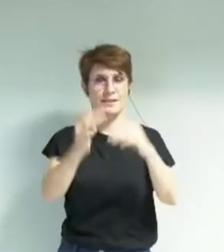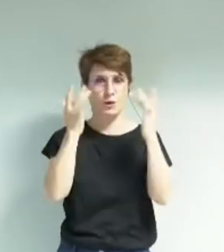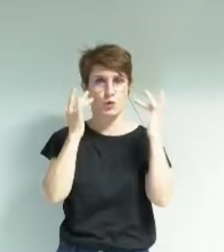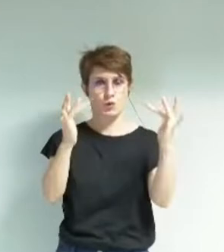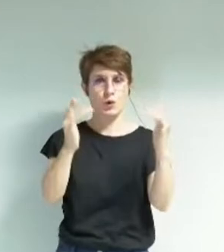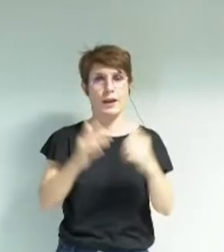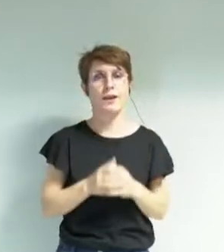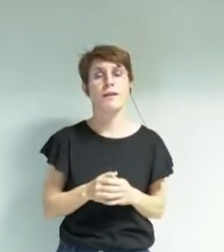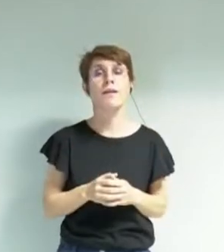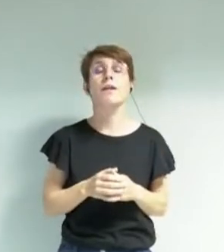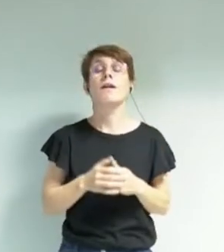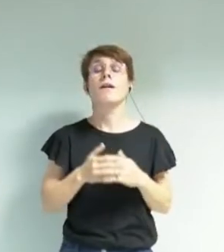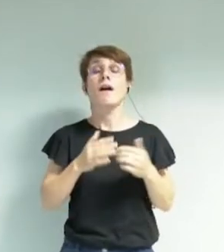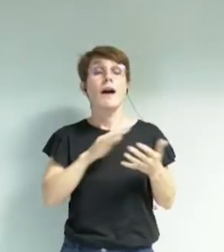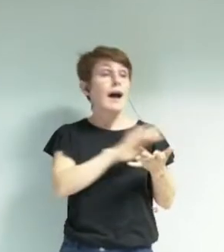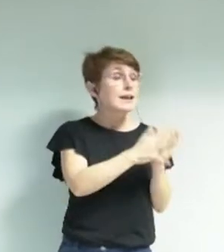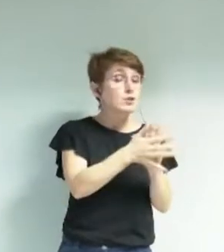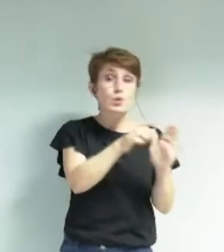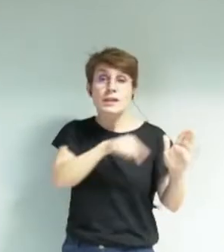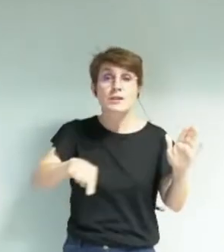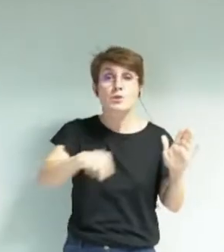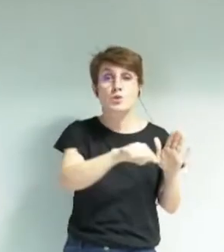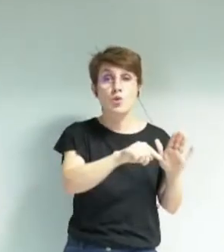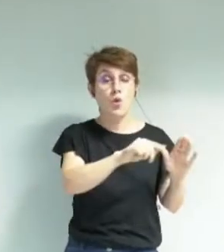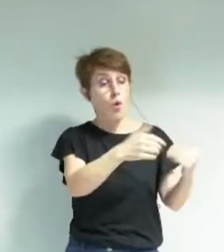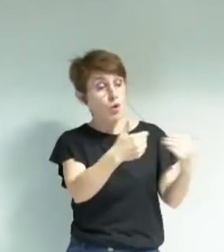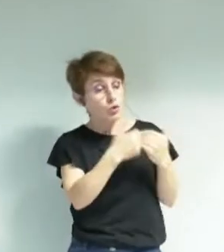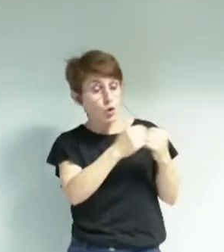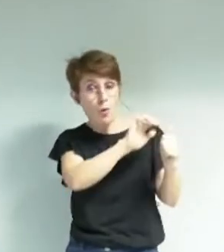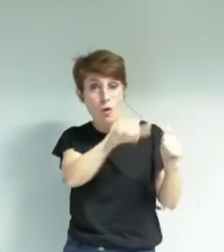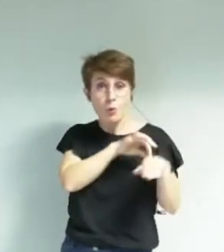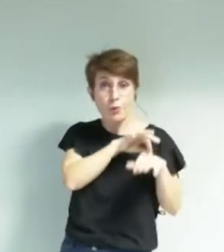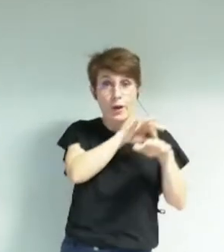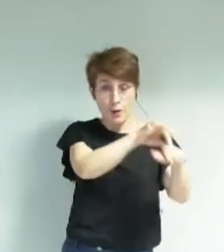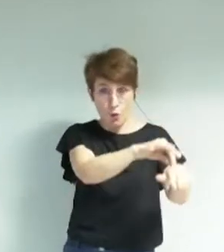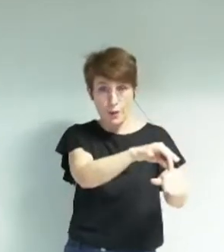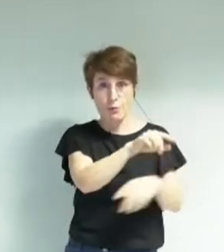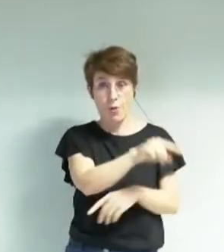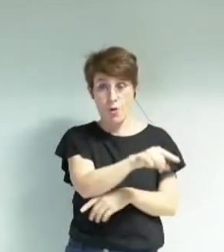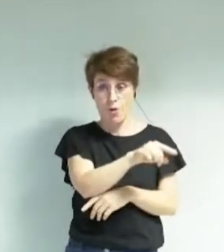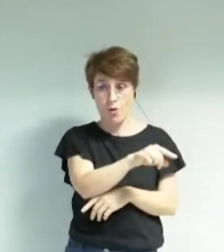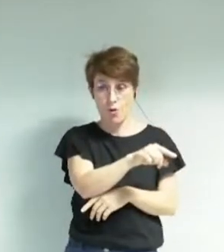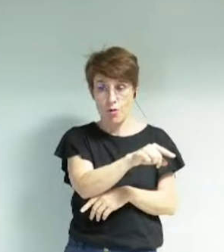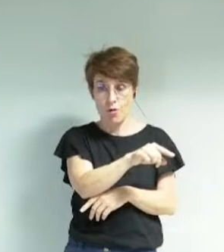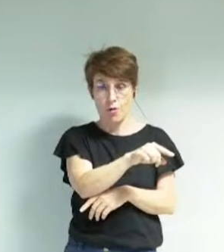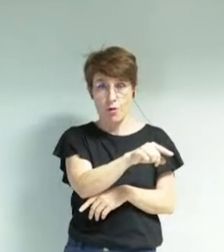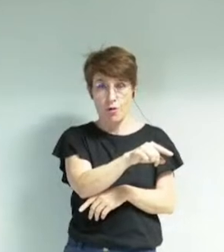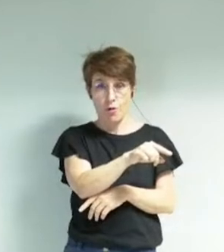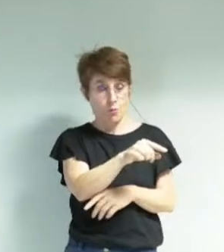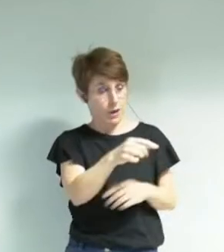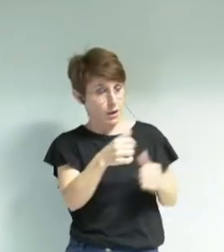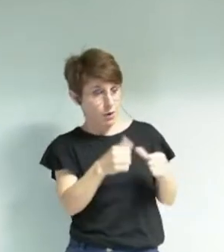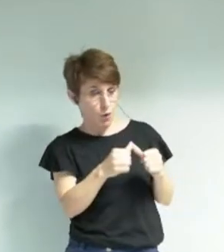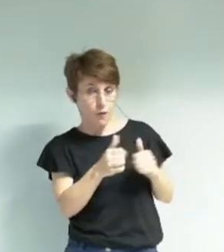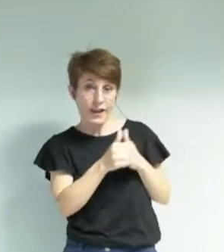'exigence retenue pour les acteurs associatifs qui formulent une demande d'accompagnement sera proportionnelle au montant de